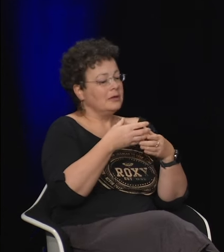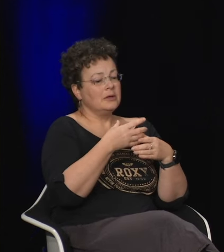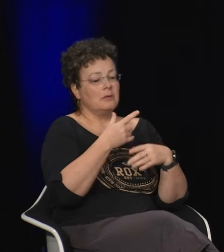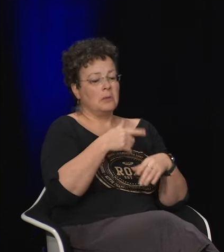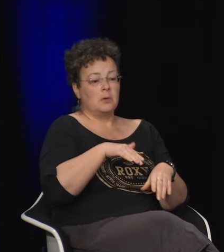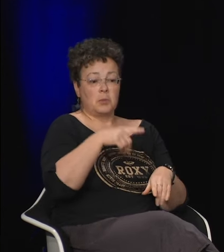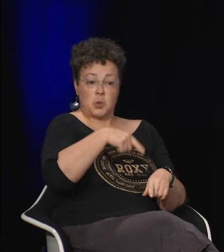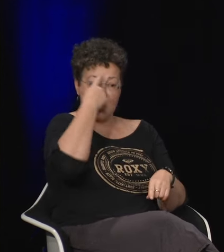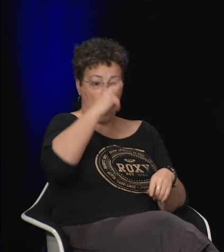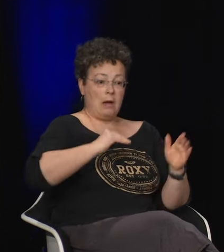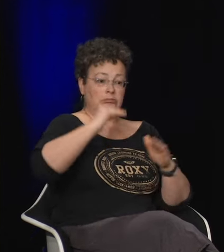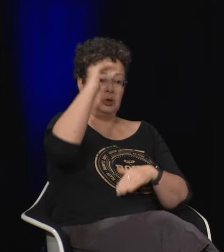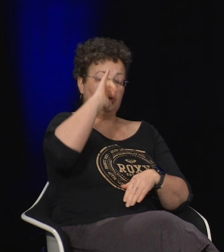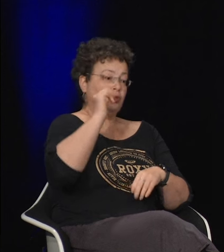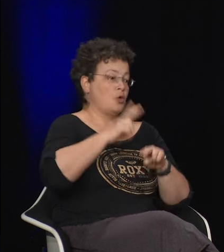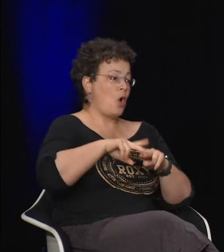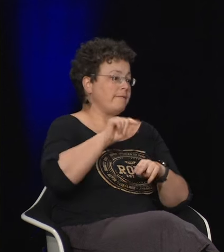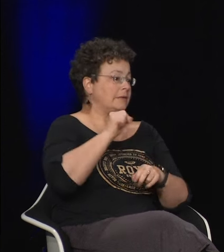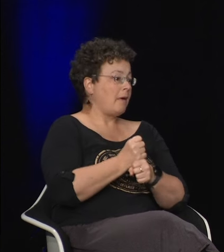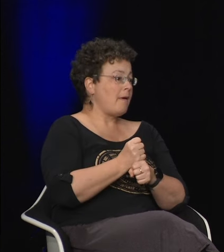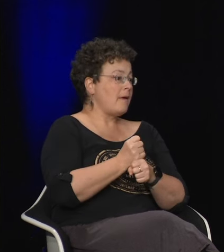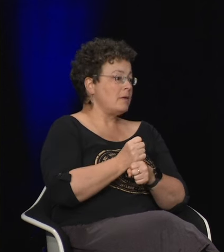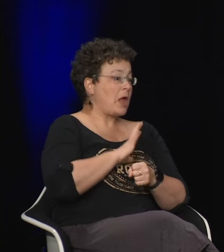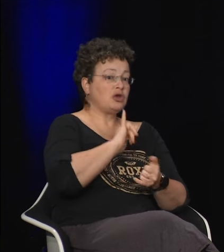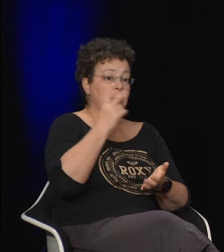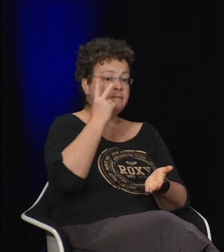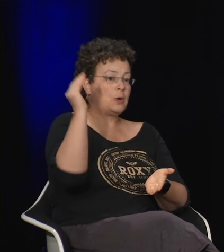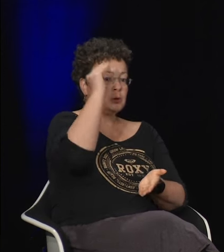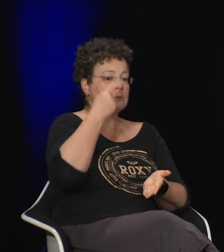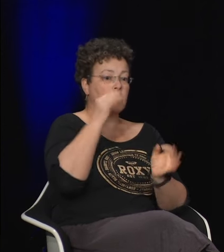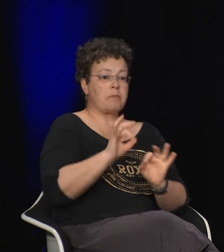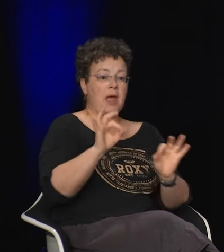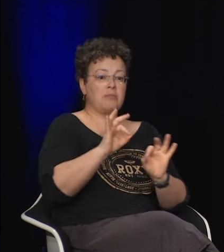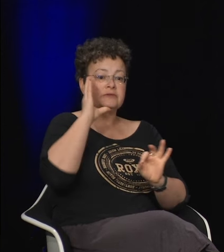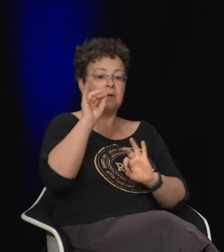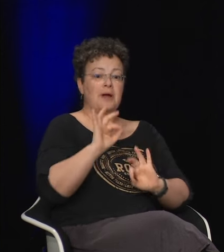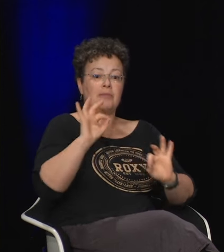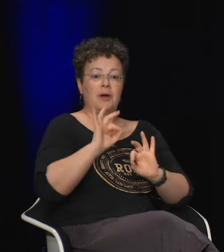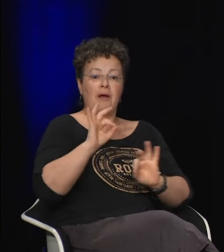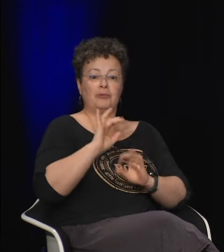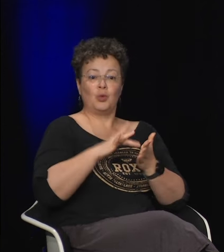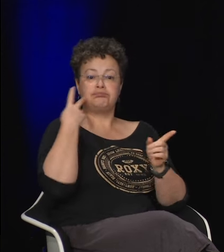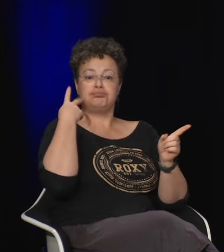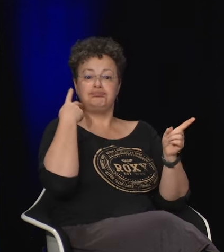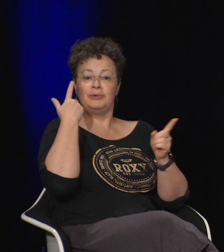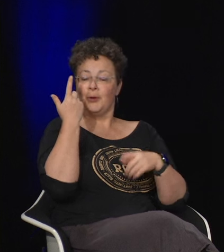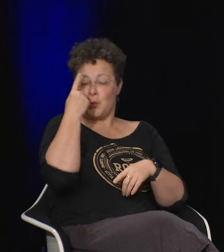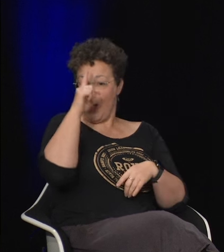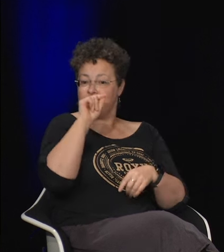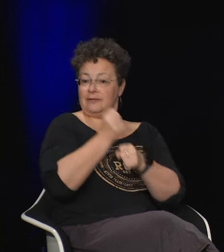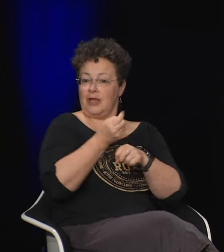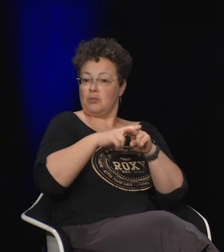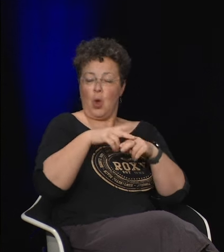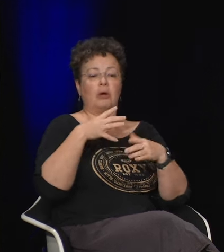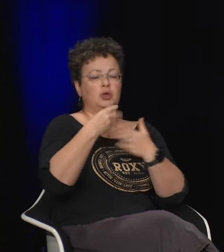sourds avant ils restaient beaucoup dans l'entre-soi et il y en avait beaucoup qui pensaient qu'à l'âge de 20 ans ils allaient mourir puisqu'ils ne voyaient